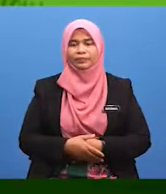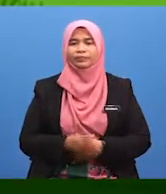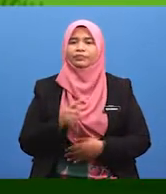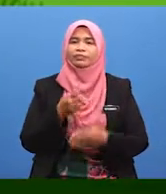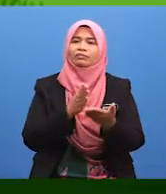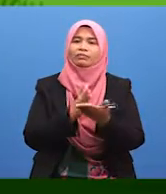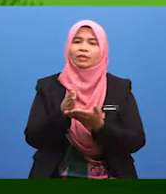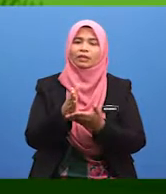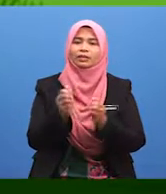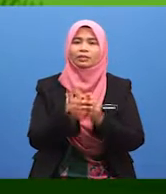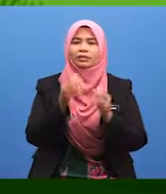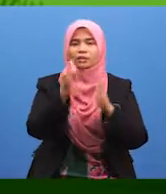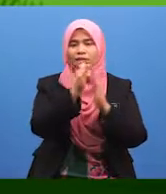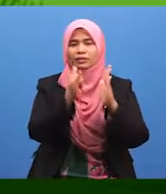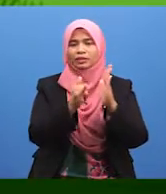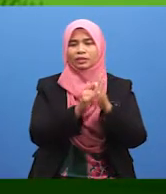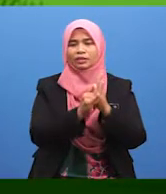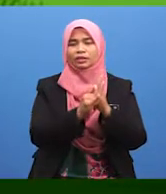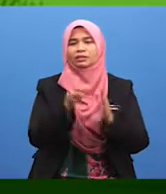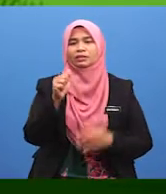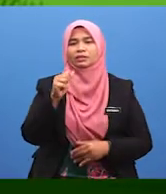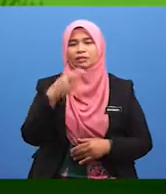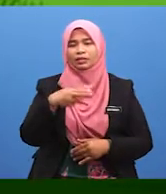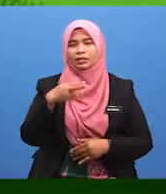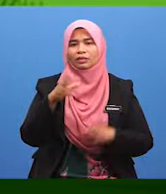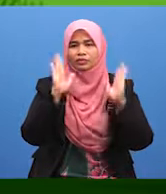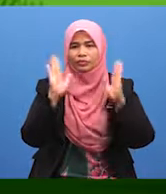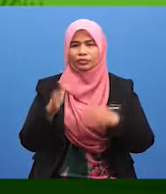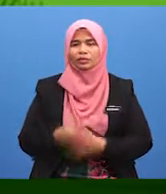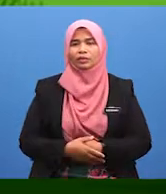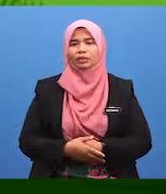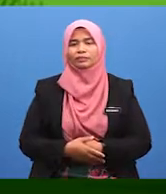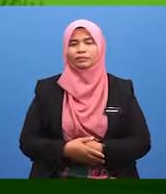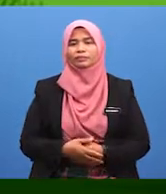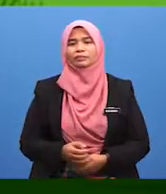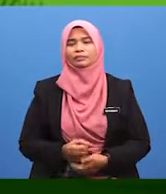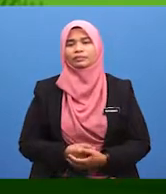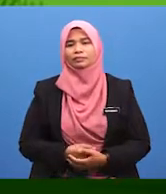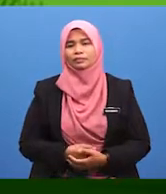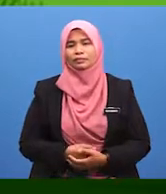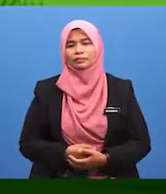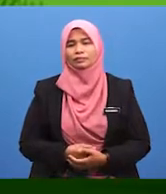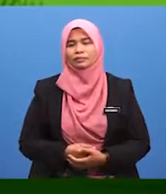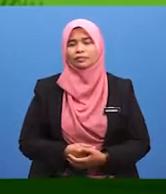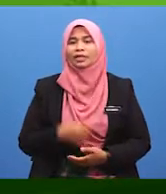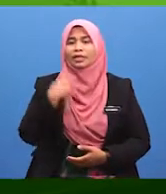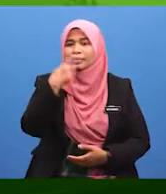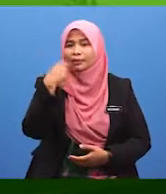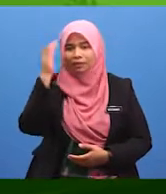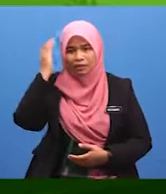Kita teruskan lagi dengan syarat sah-salat. Tadi kita bicarakan tentang syarat wajib solat.